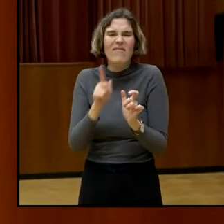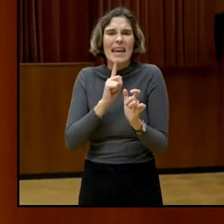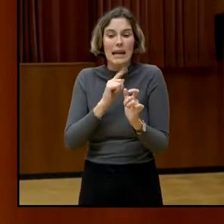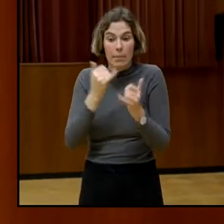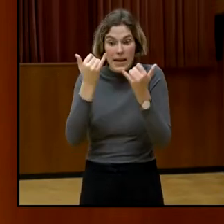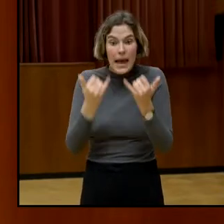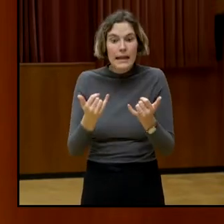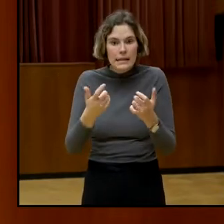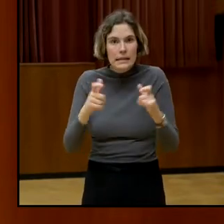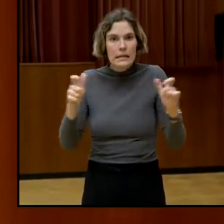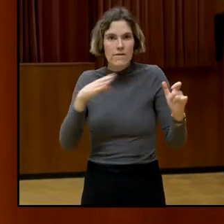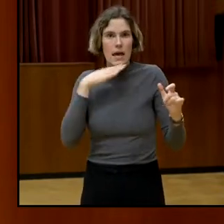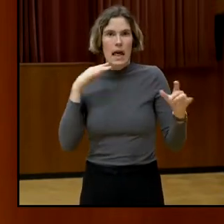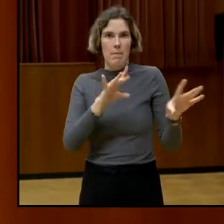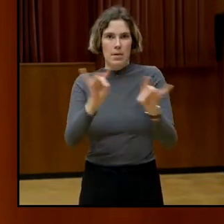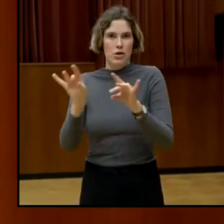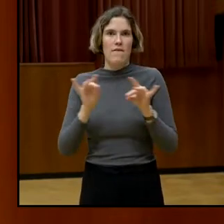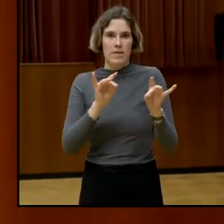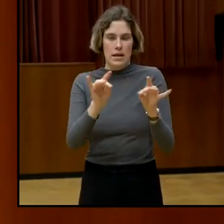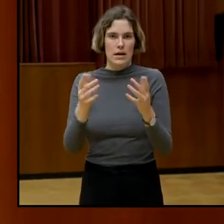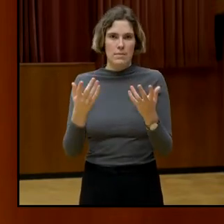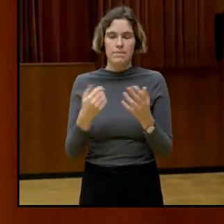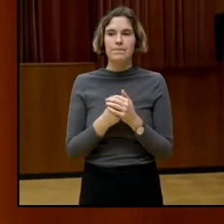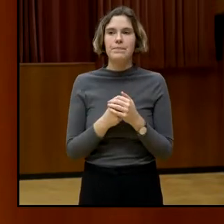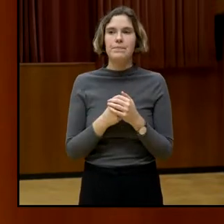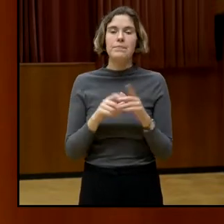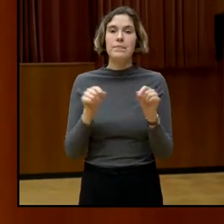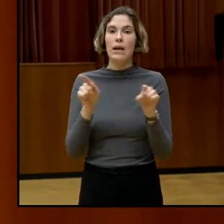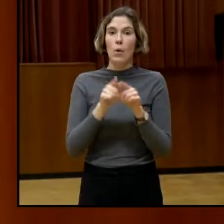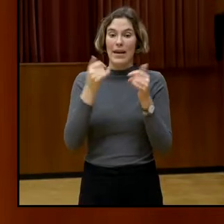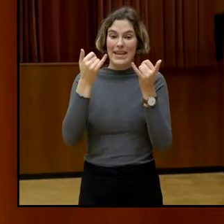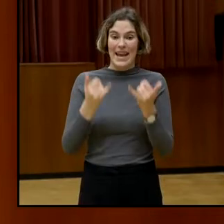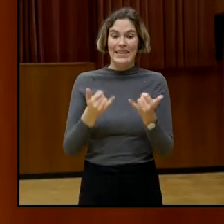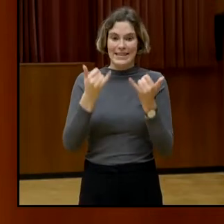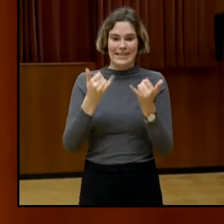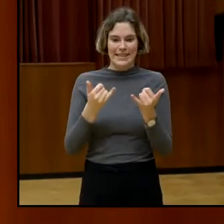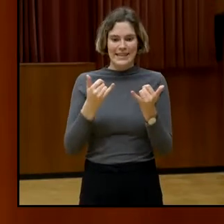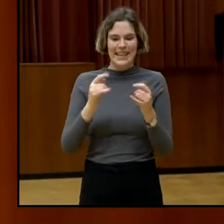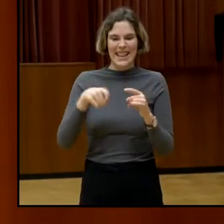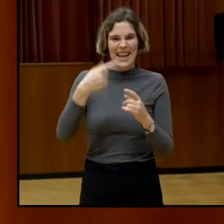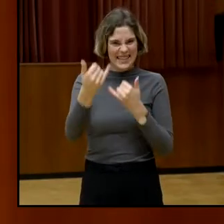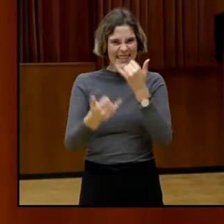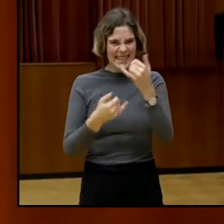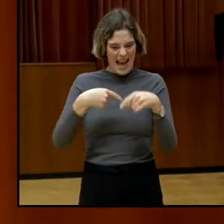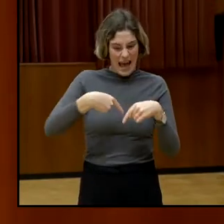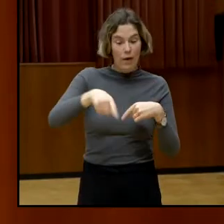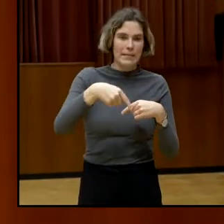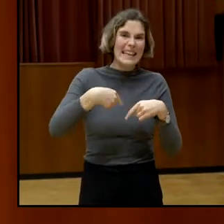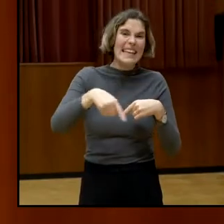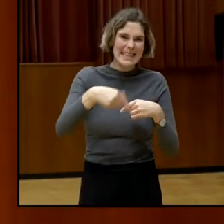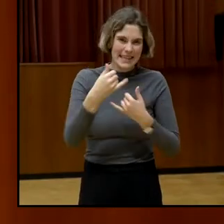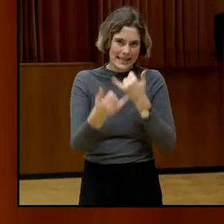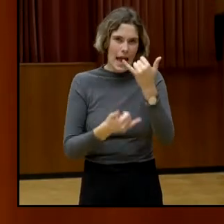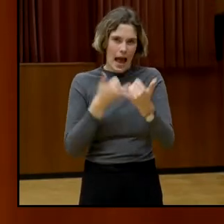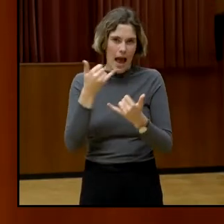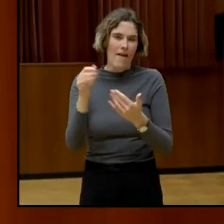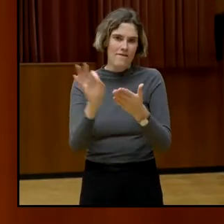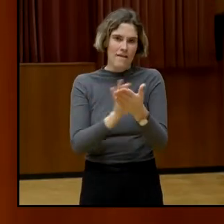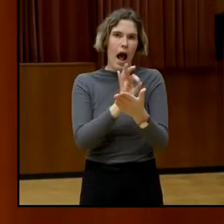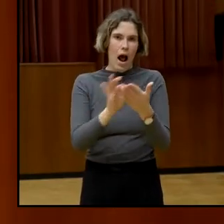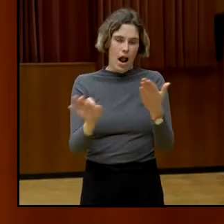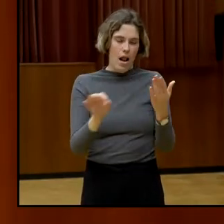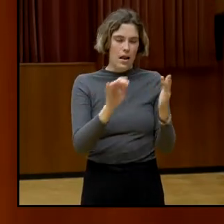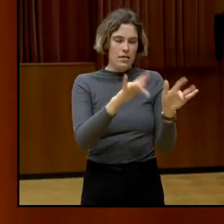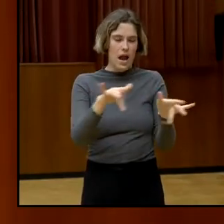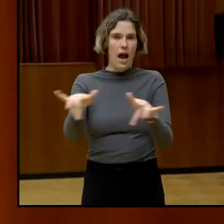enorm, es wird sozusagen, es wird gerade jetzt im nächsten Jahr wieder, also in diesem Jahr jetzt bei den Wahlen, also es